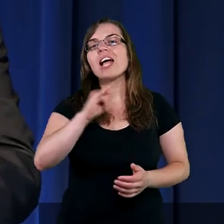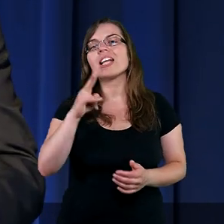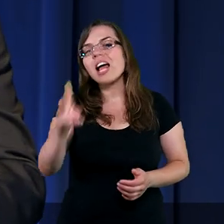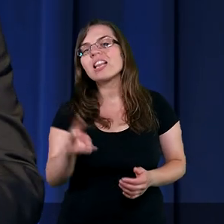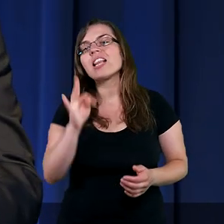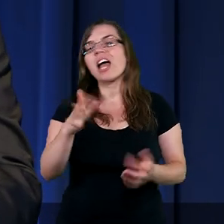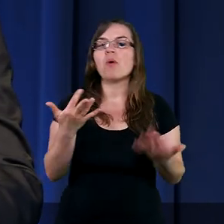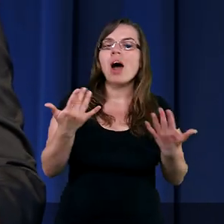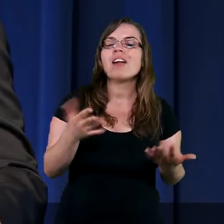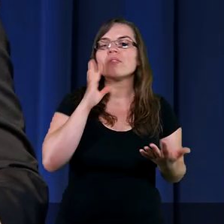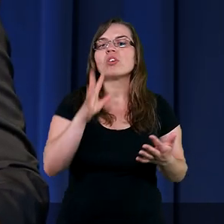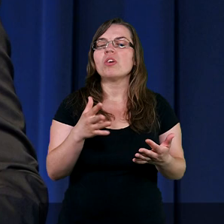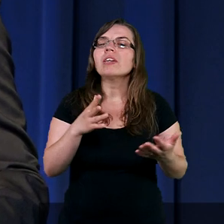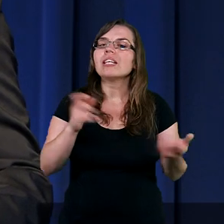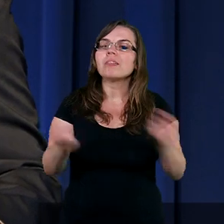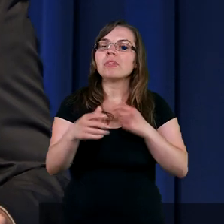tak bardzo potrzebne.